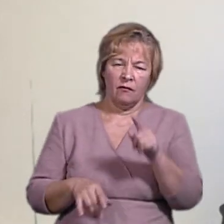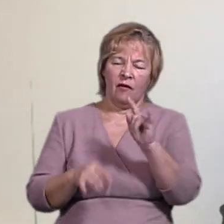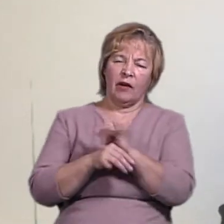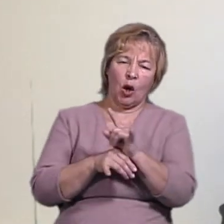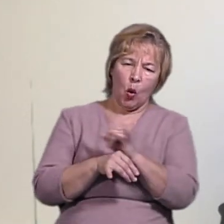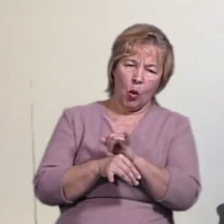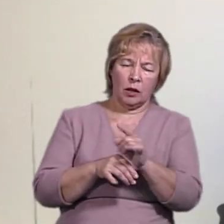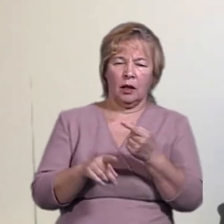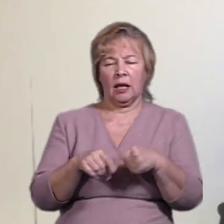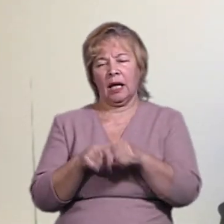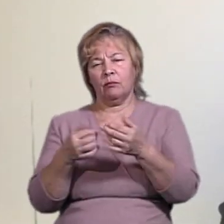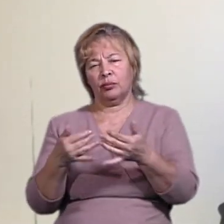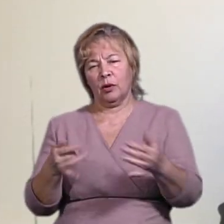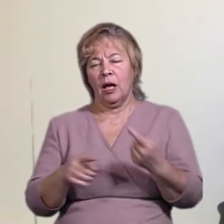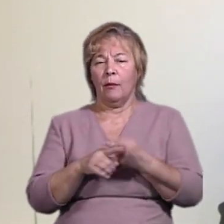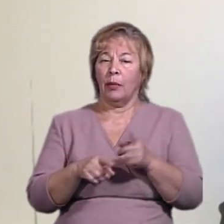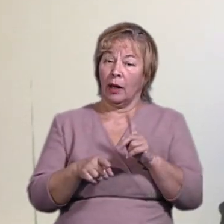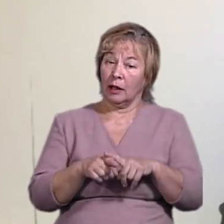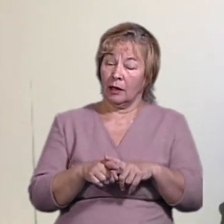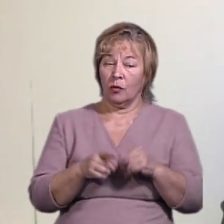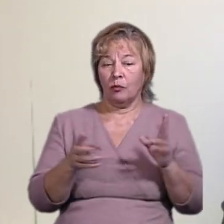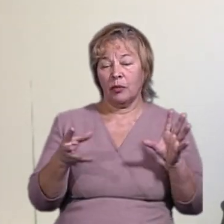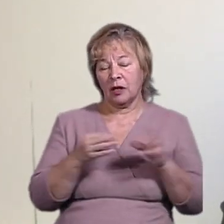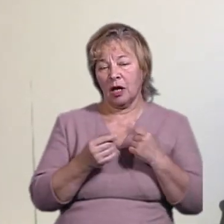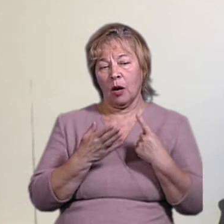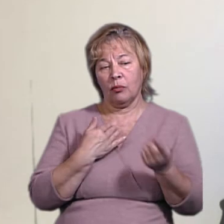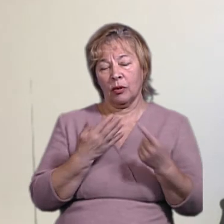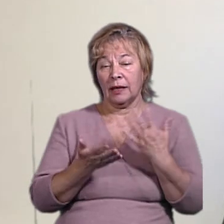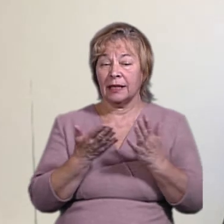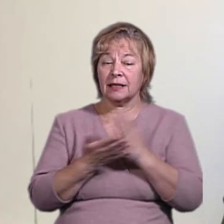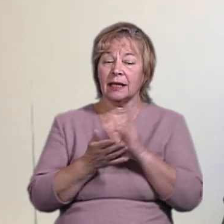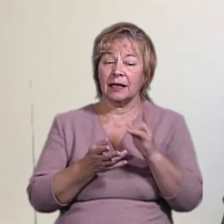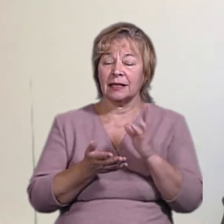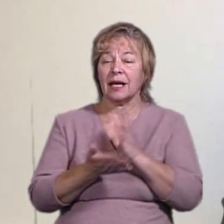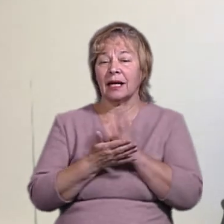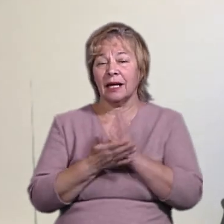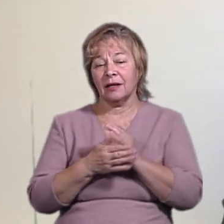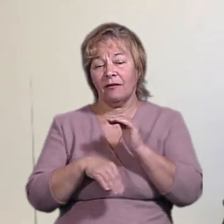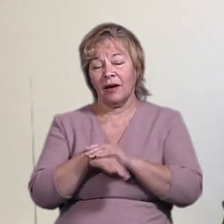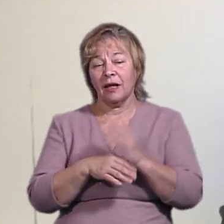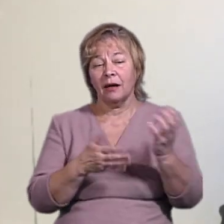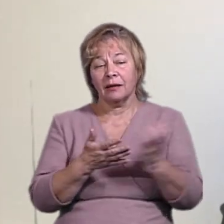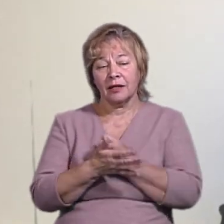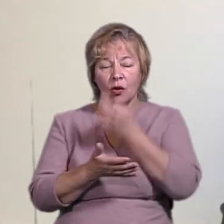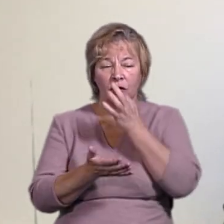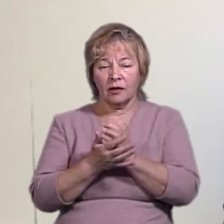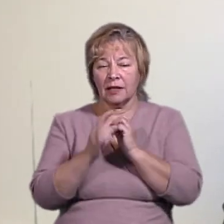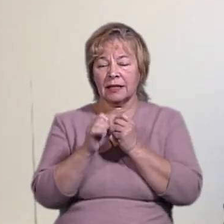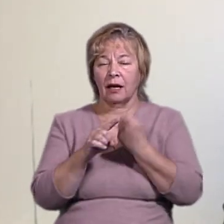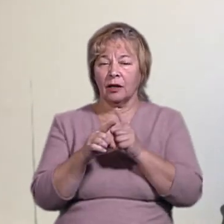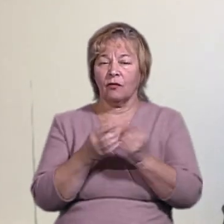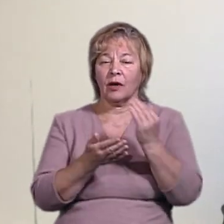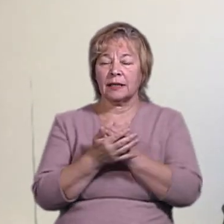брьоті» і таке інше, і перейти до конструктиву. Якщо є відхилення, знайти відповідального за це. Тому що в кінці